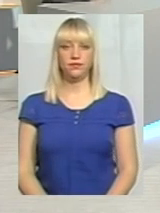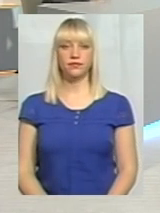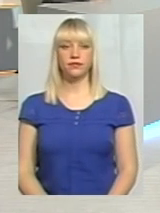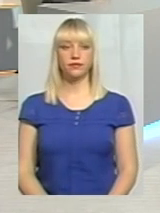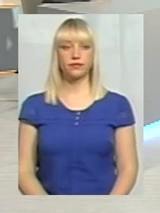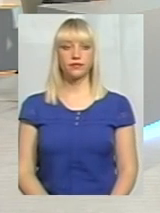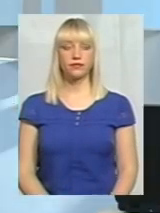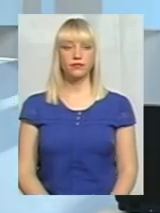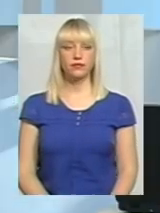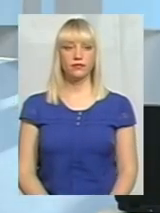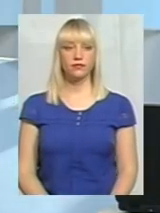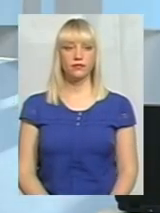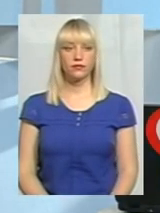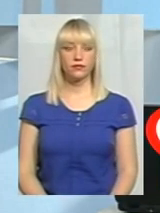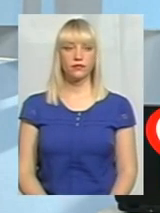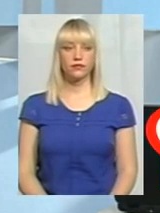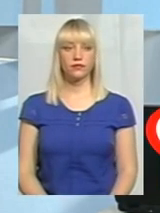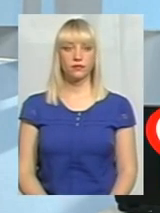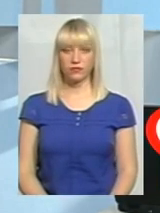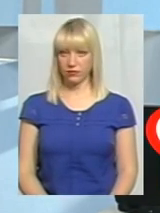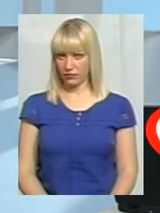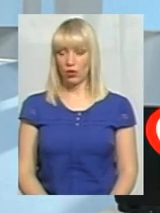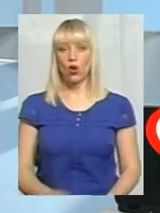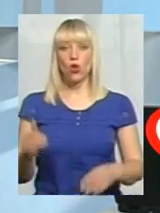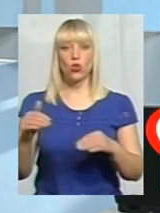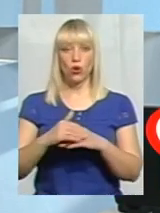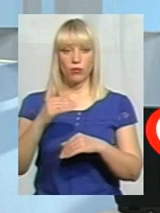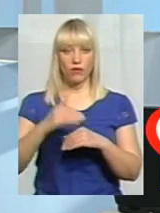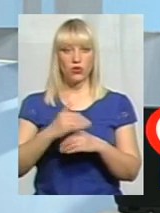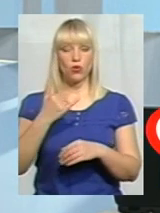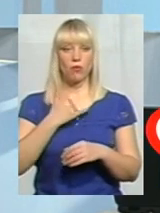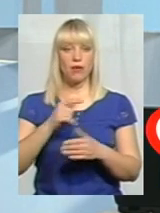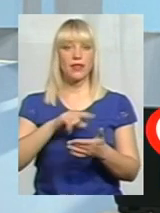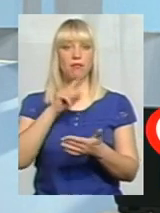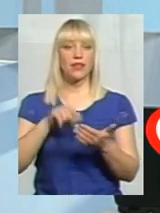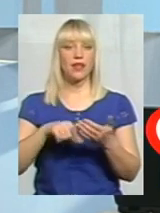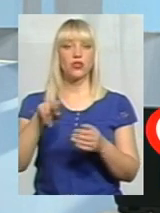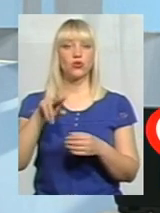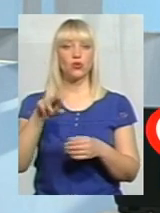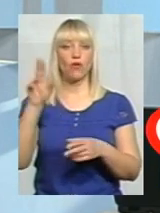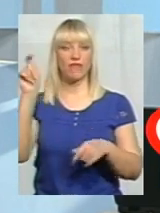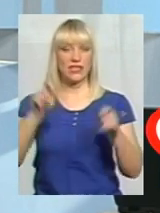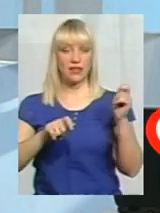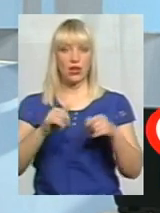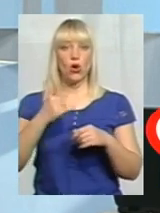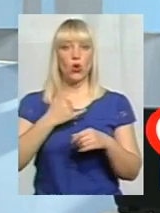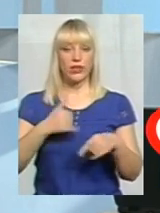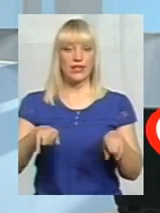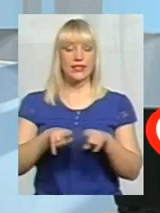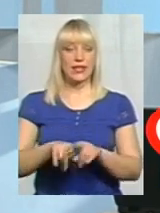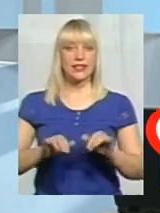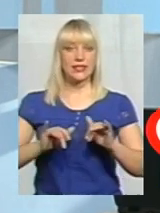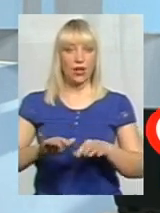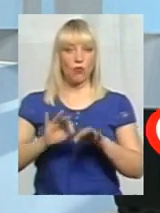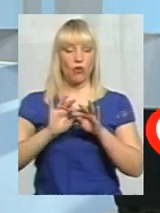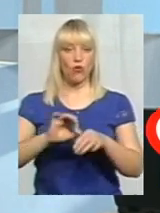Алло, добрий вечір, слухаємо вас. Доброго вечора. У мене питання щодо фестивалів. У нас такі заходи проводяться в